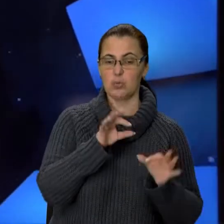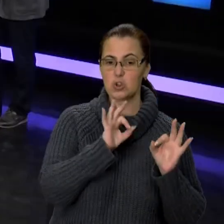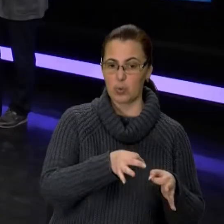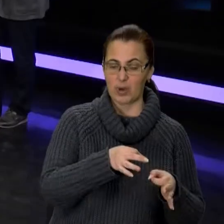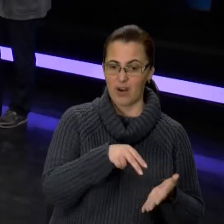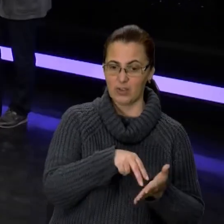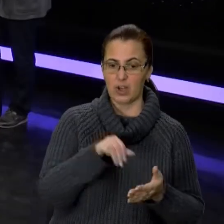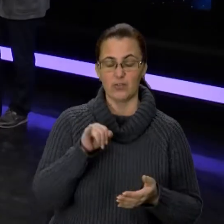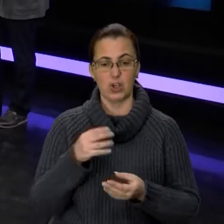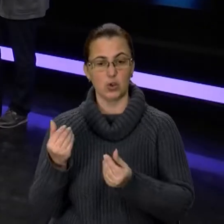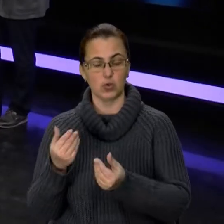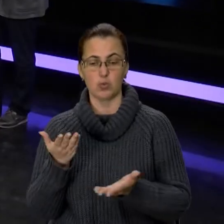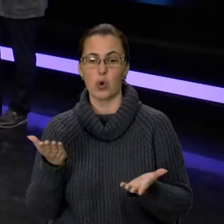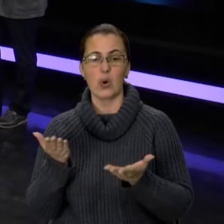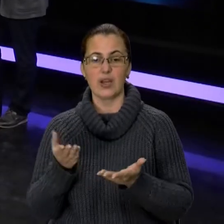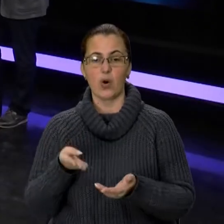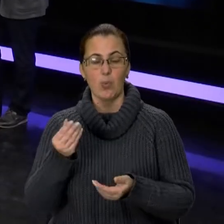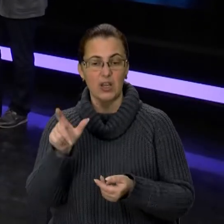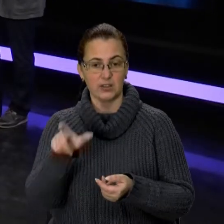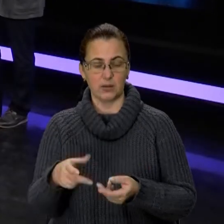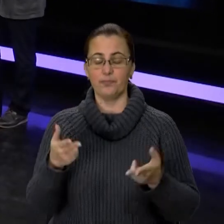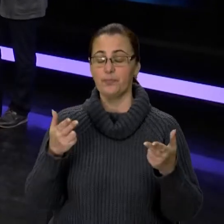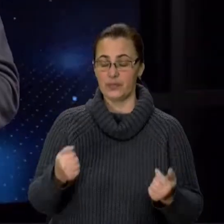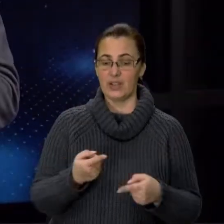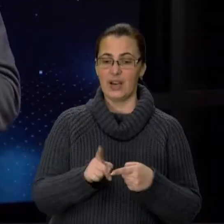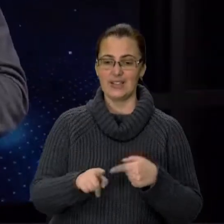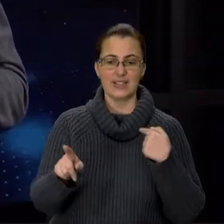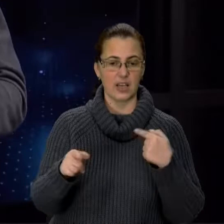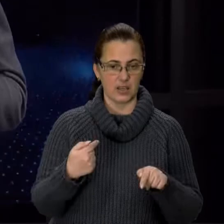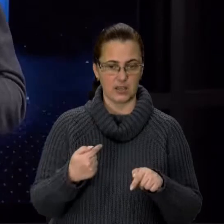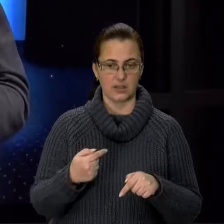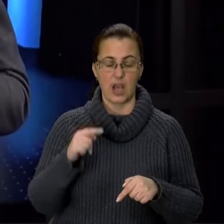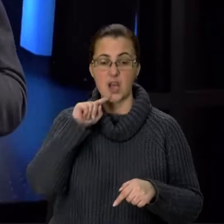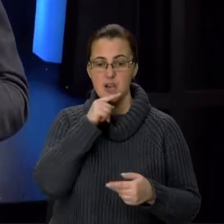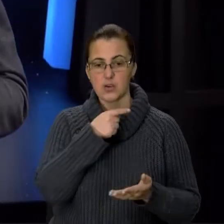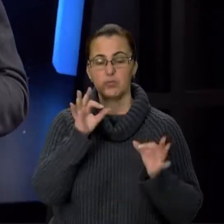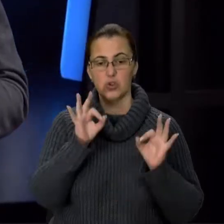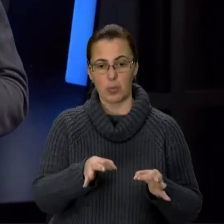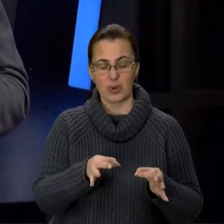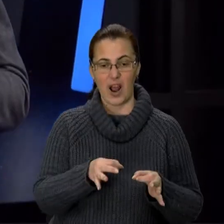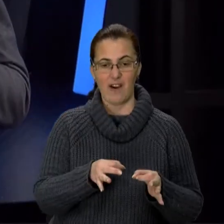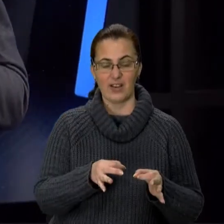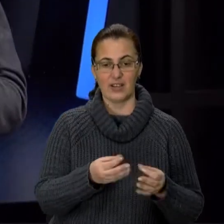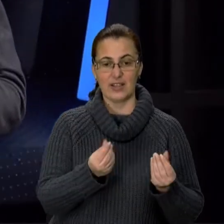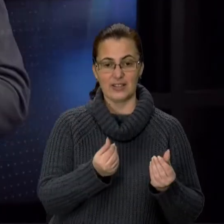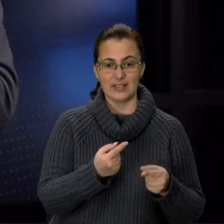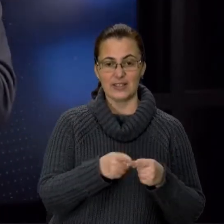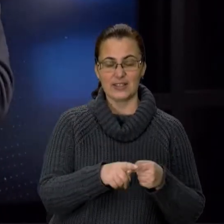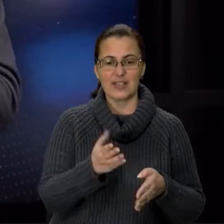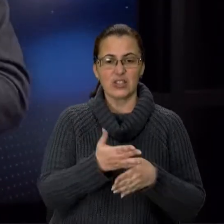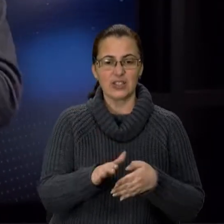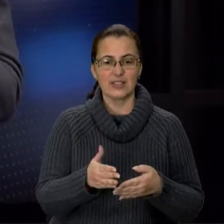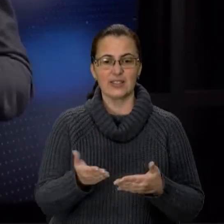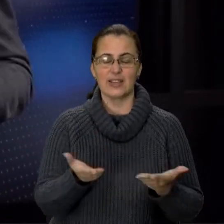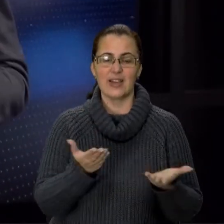яку оплачує за проїзд пасажир. Це різні речі. Це кардинально різні речі. Економічно обґрунтована вартість їздки – це є складова, яка